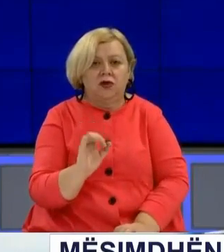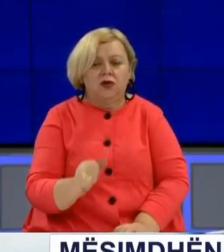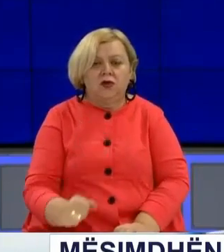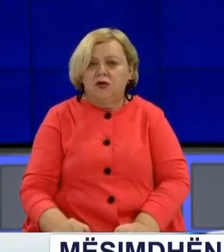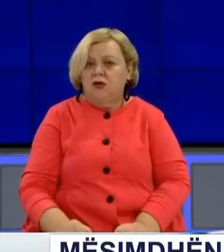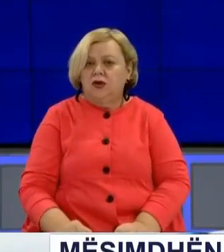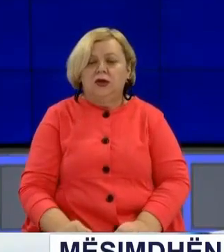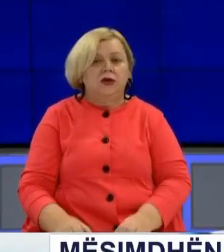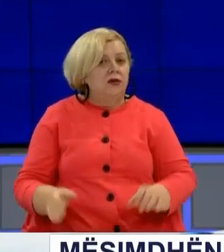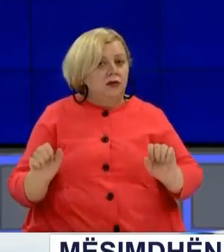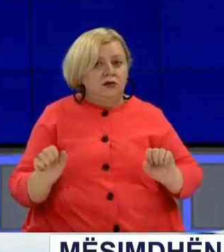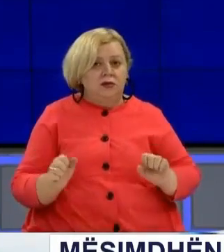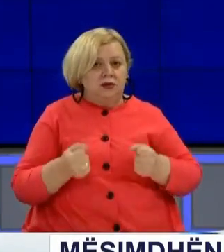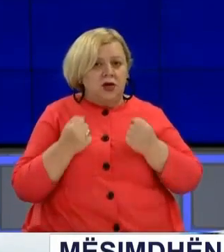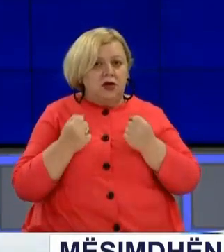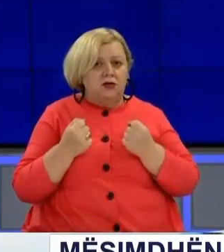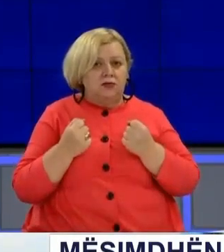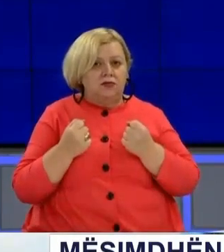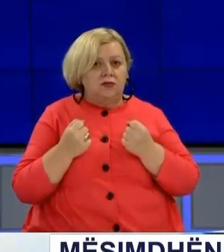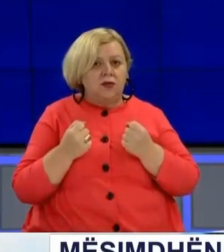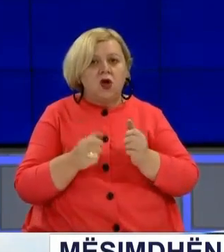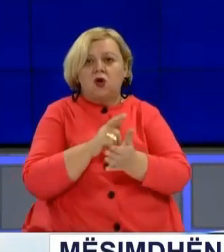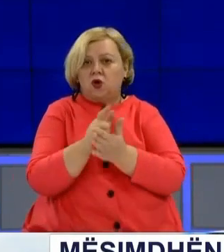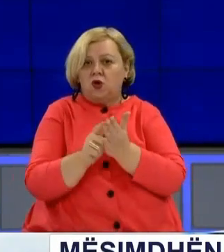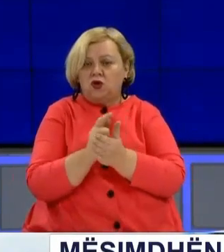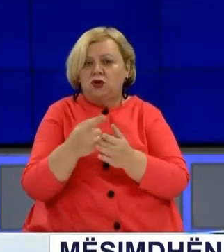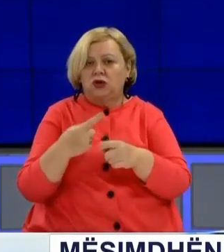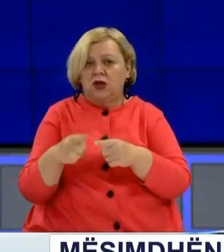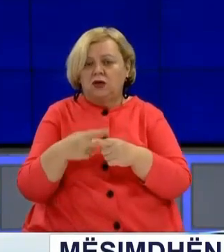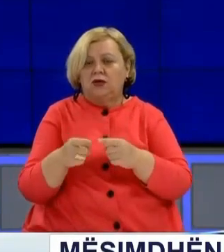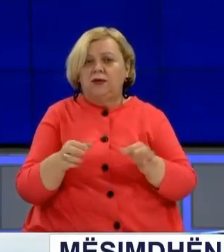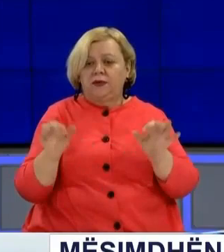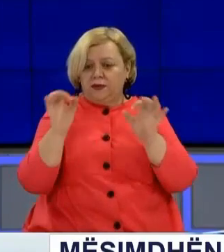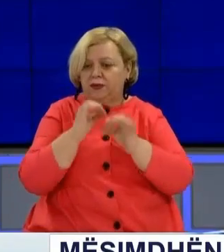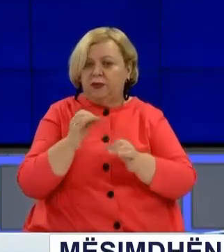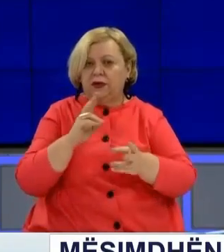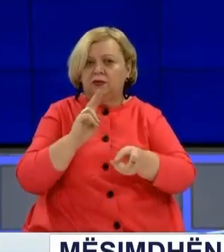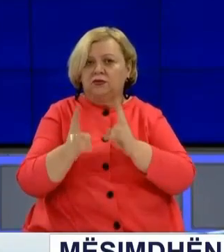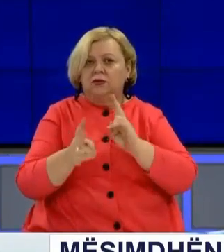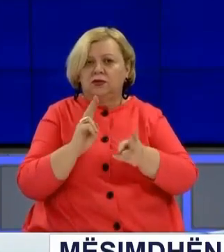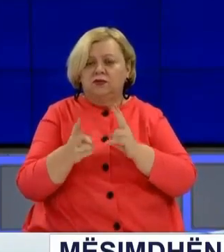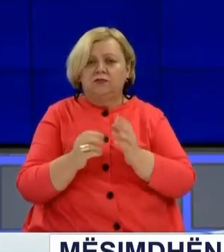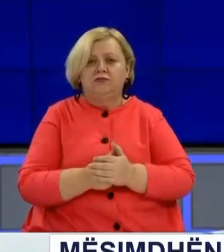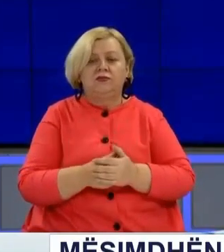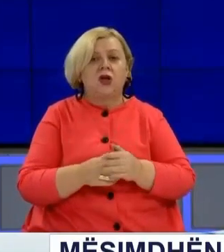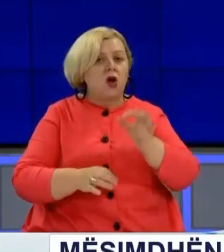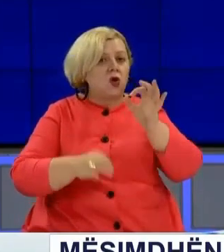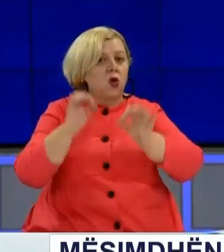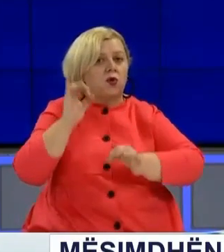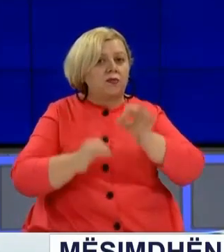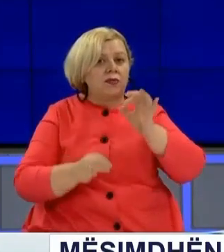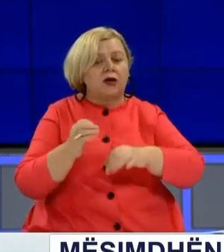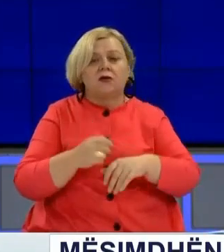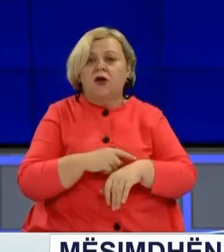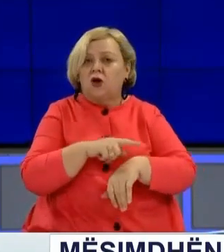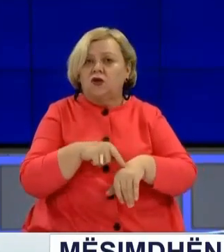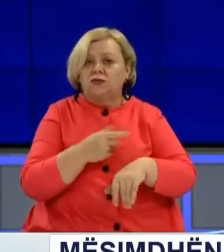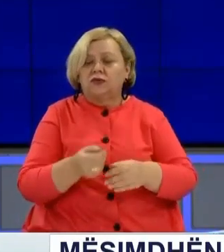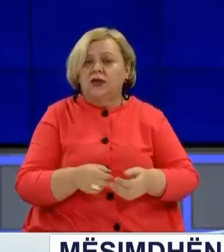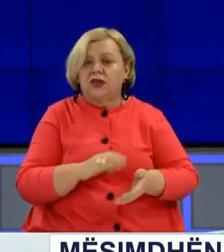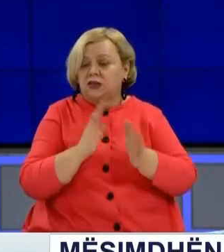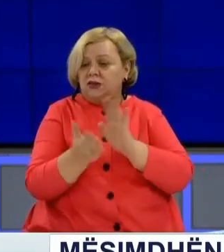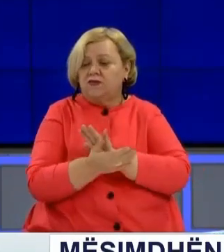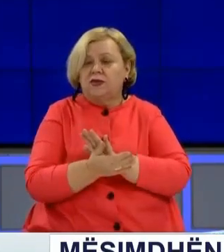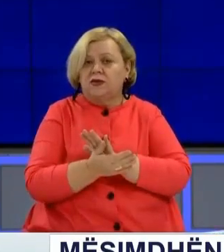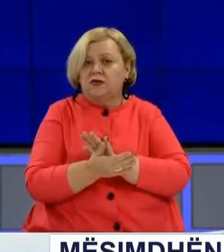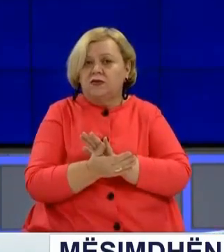penalizu në këtë kohë, për shkak që ne nuk kemi mësim nësimi mëllansit cilët nuk ka norma dhe mund të i pletsojmë norma e t'i zavënsojmë mësim